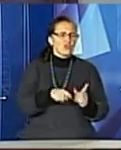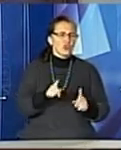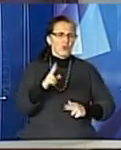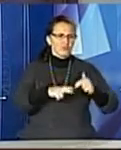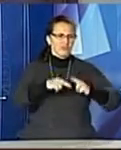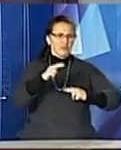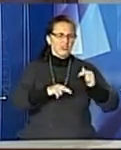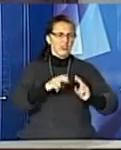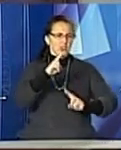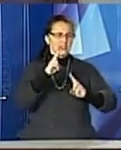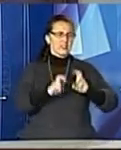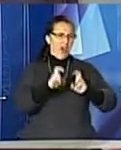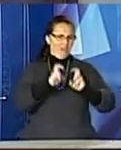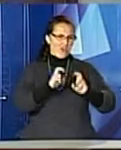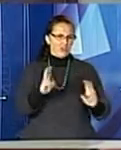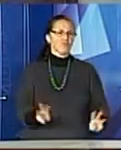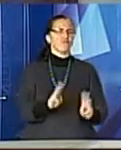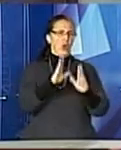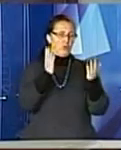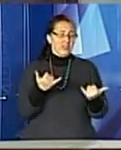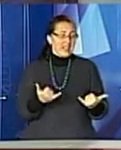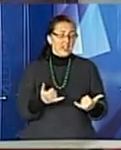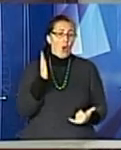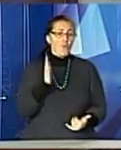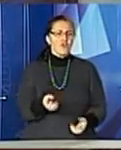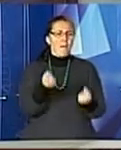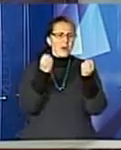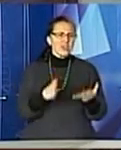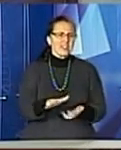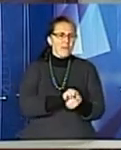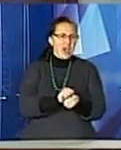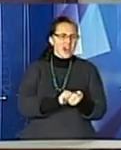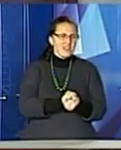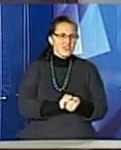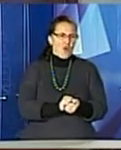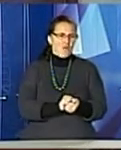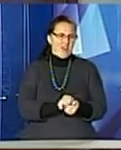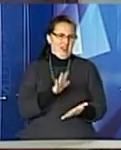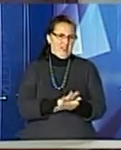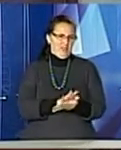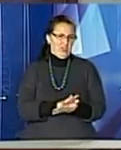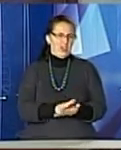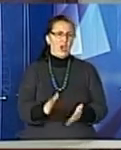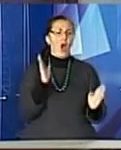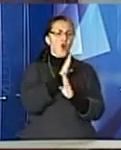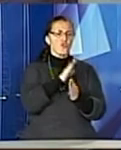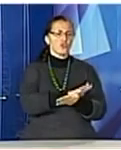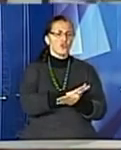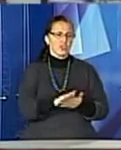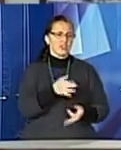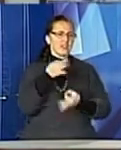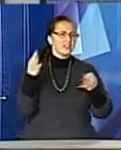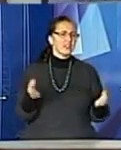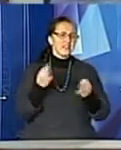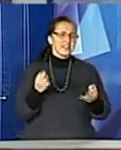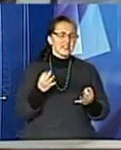розмова про максимально просту систему переробки відходів, яка екологічно чиста, яка не має жодної шкоди.